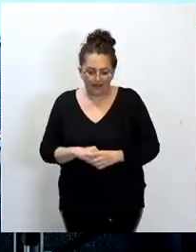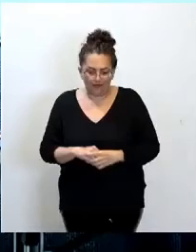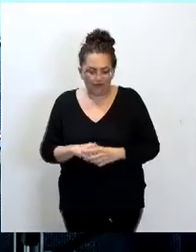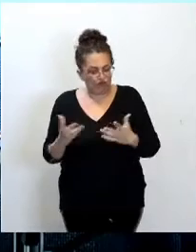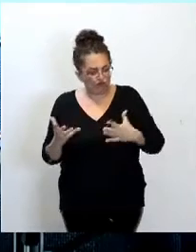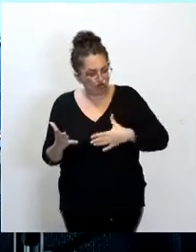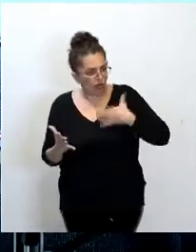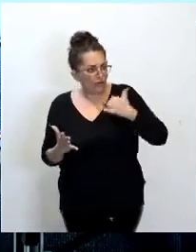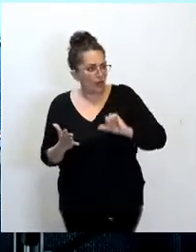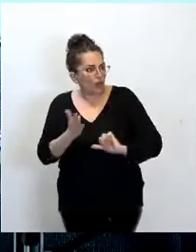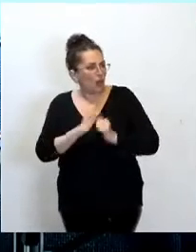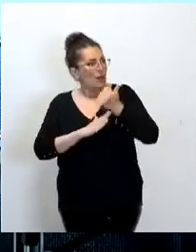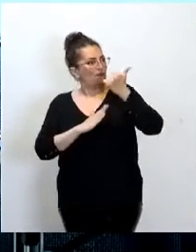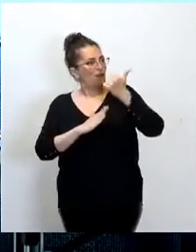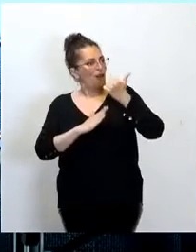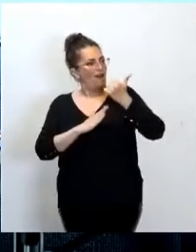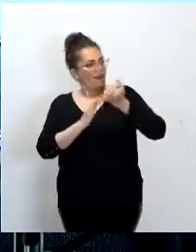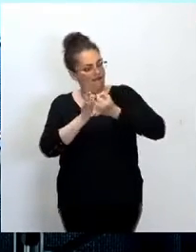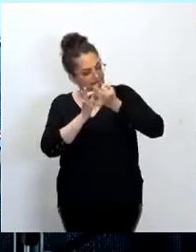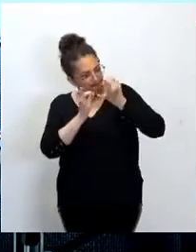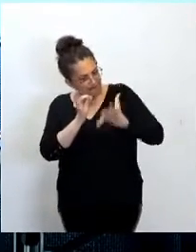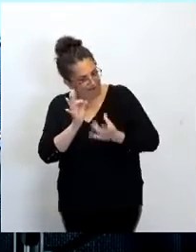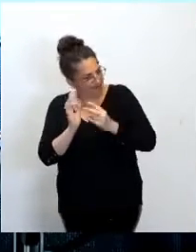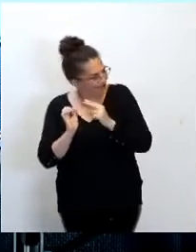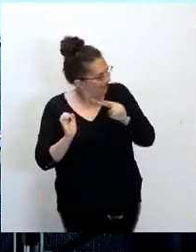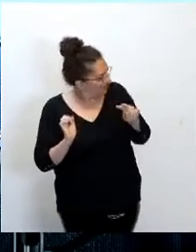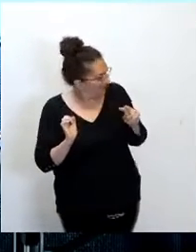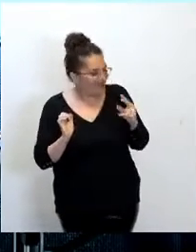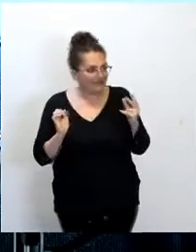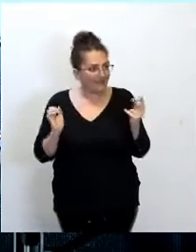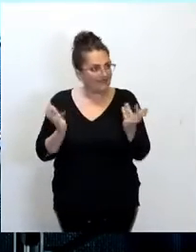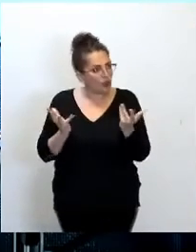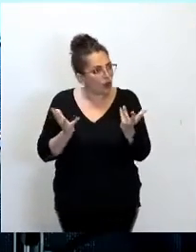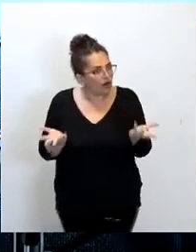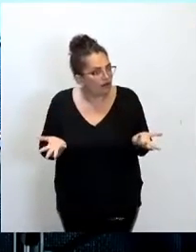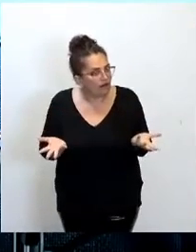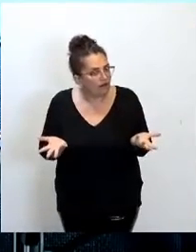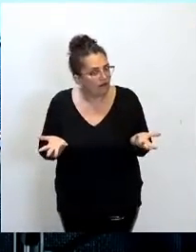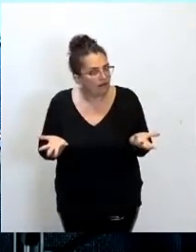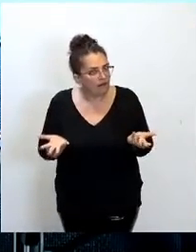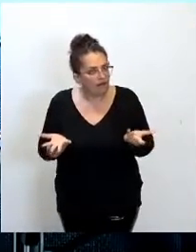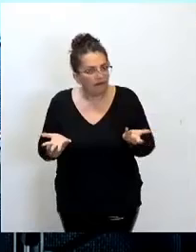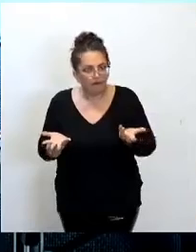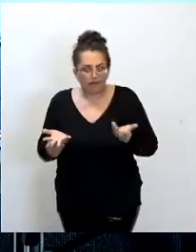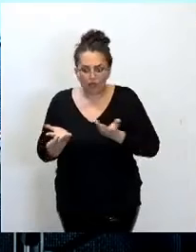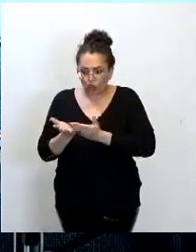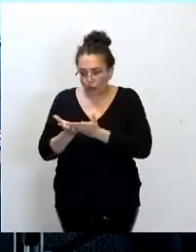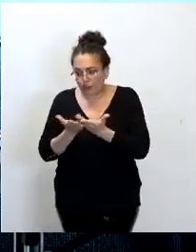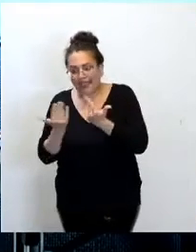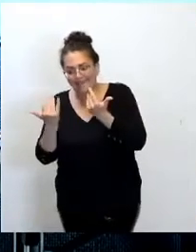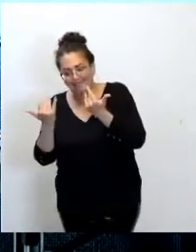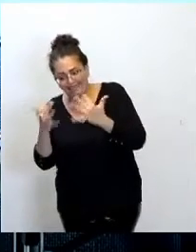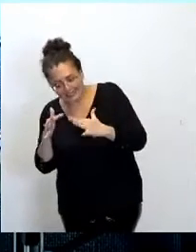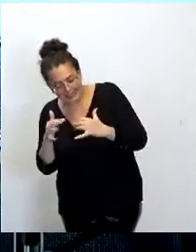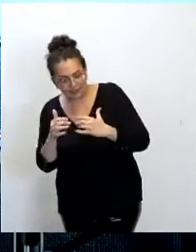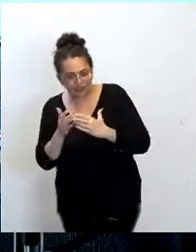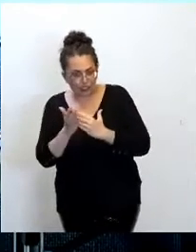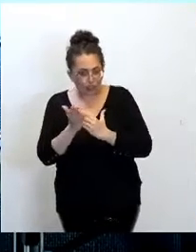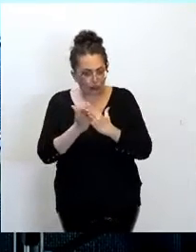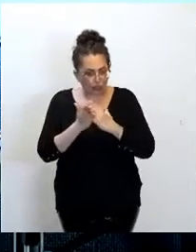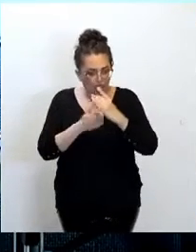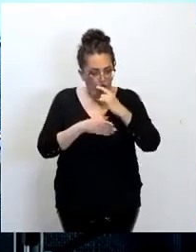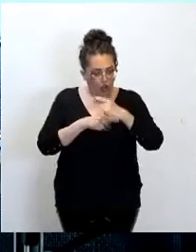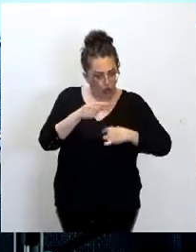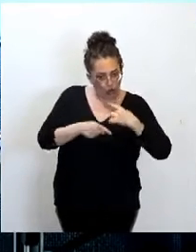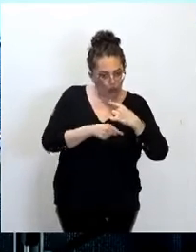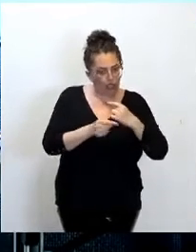bilan de la première édition. Quels sont les projets qui sont achevés ? Quels sont ceux qui sont en cours ? Et quels sont ceux qui